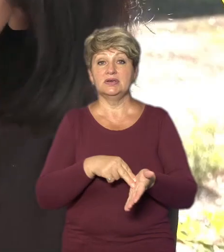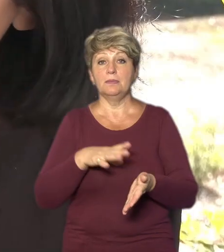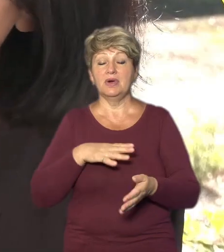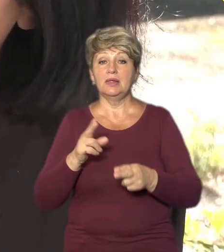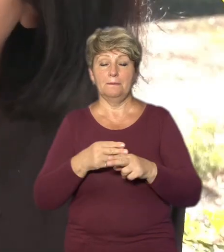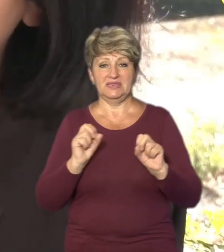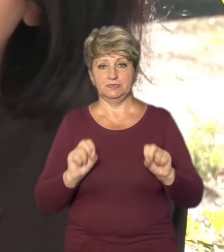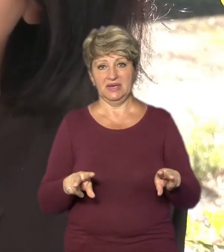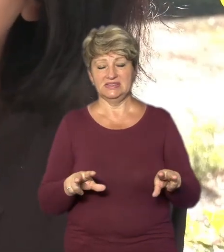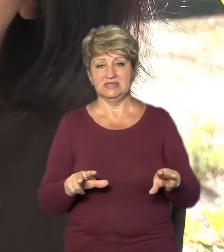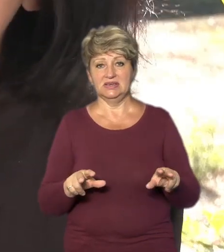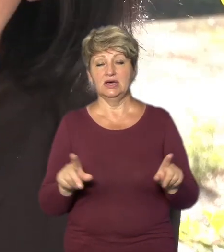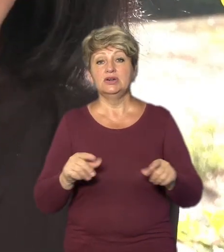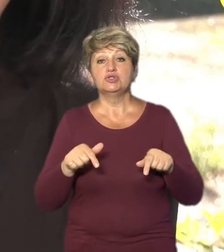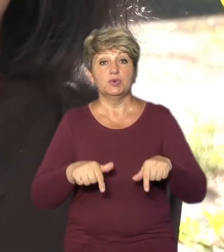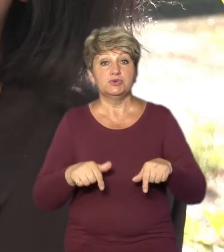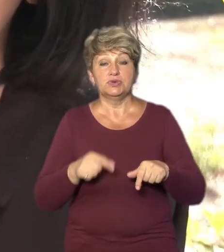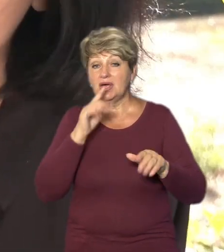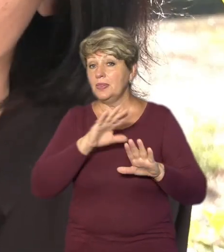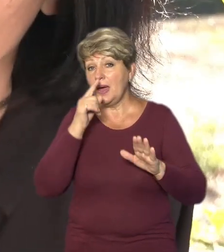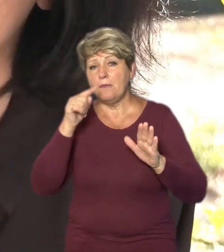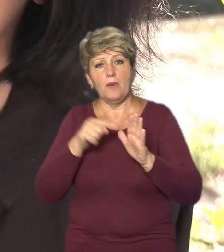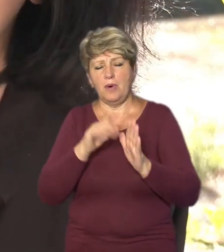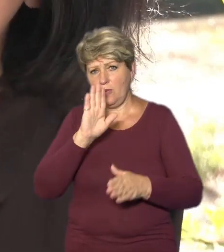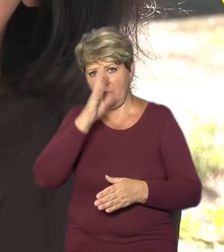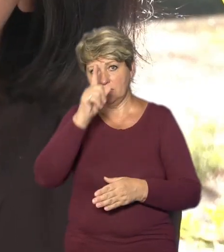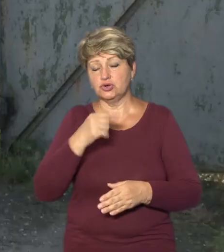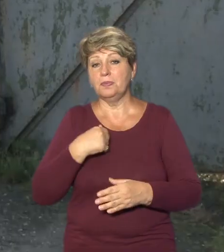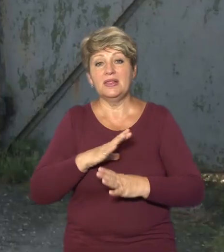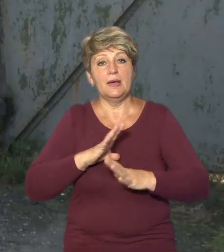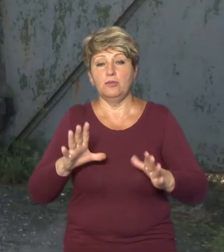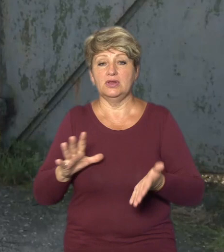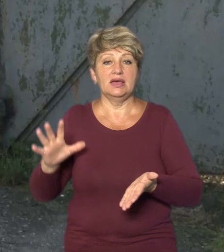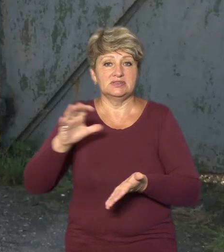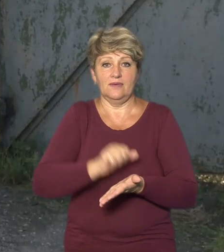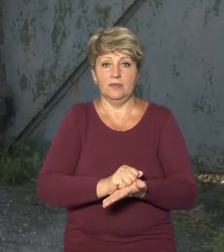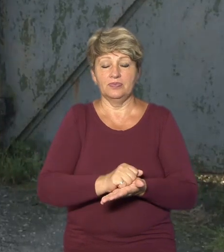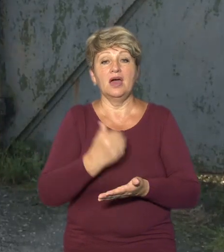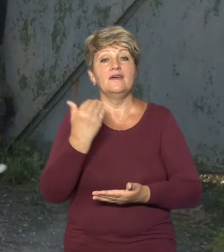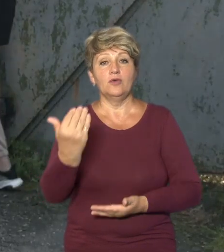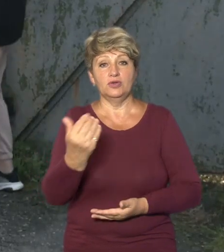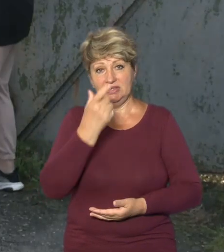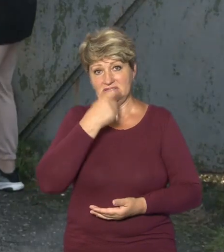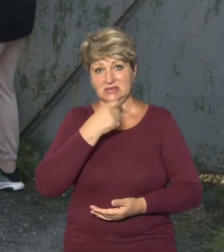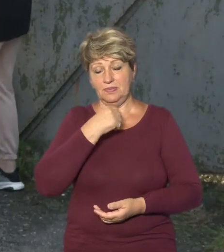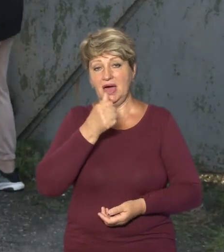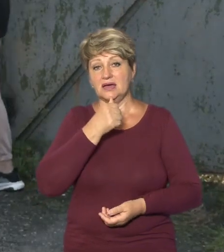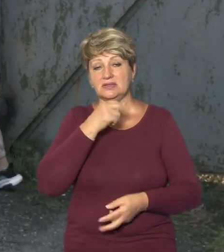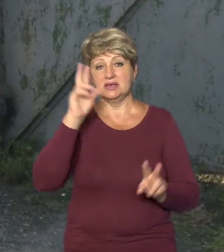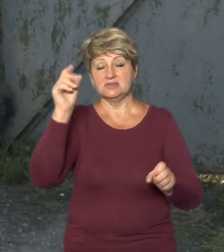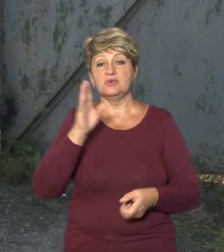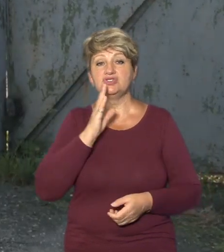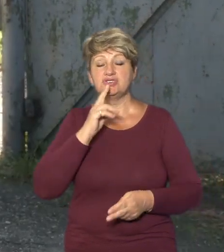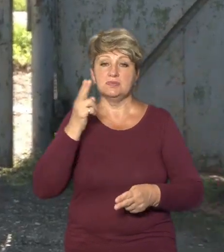безпеці, щоб сюди не прийшов ворог, щоб ми не були в окупації. Вони себе називають жінками зі сталі, бо, каже,